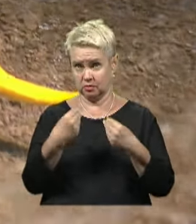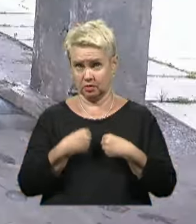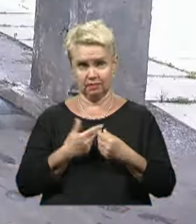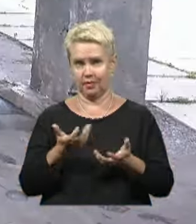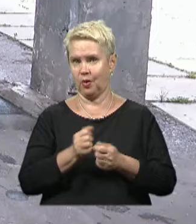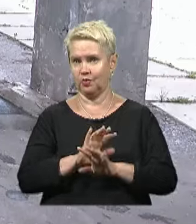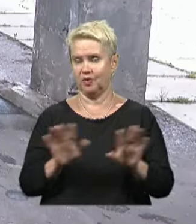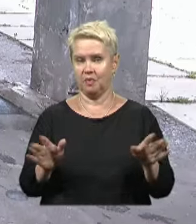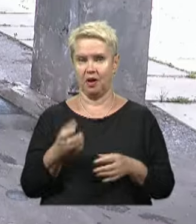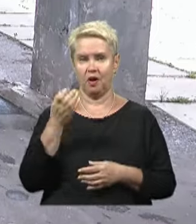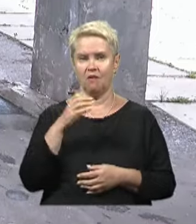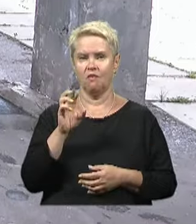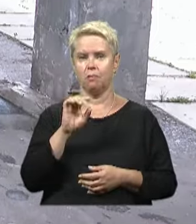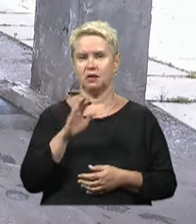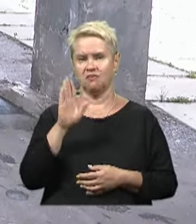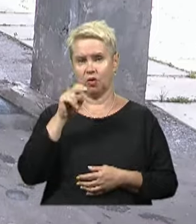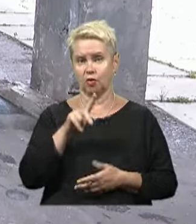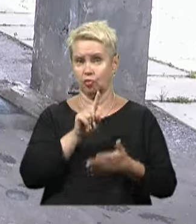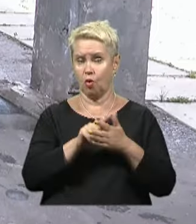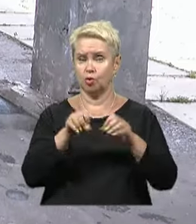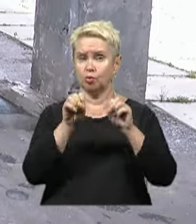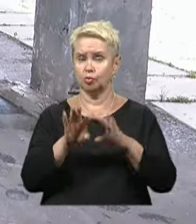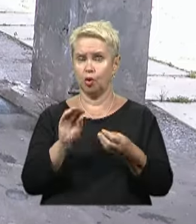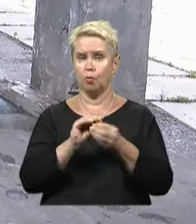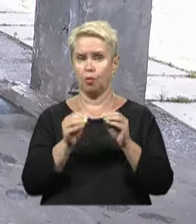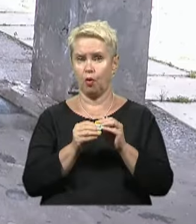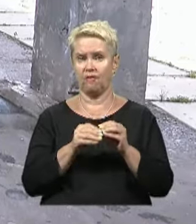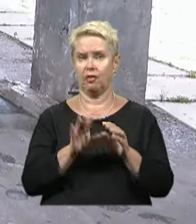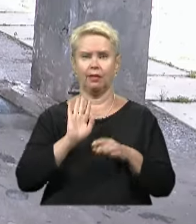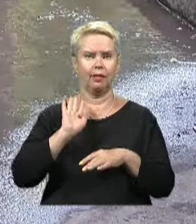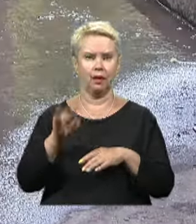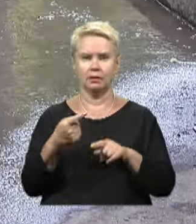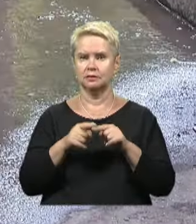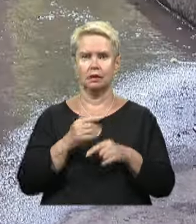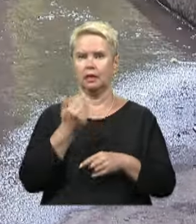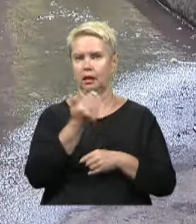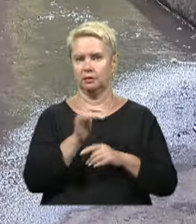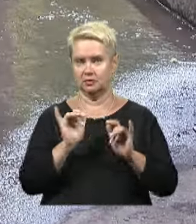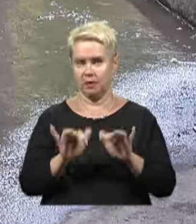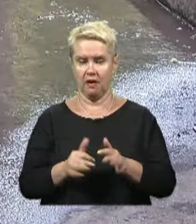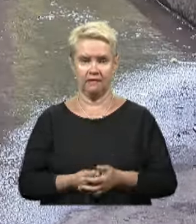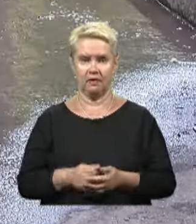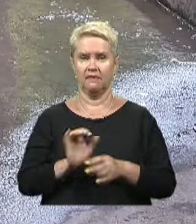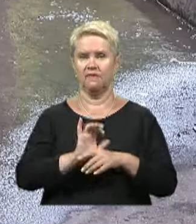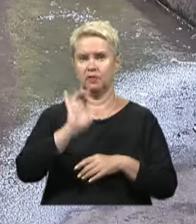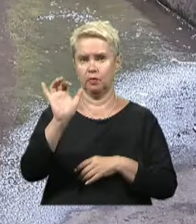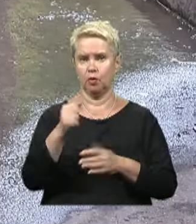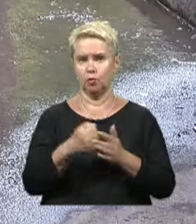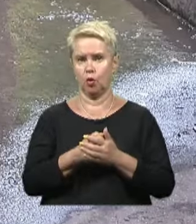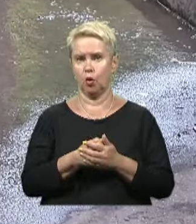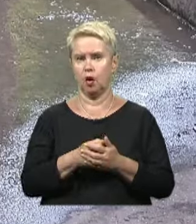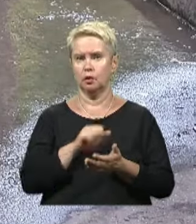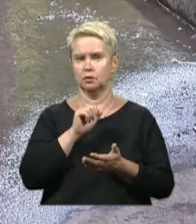отримували. У Кривбасводоканалі, який мав би вирішувати проблему, відмахуються, мовляв, це не їхня справа. Відправляють до